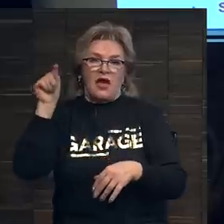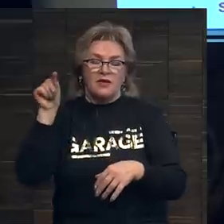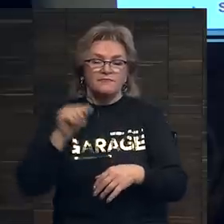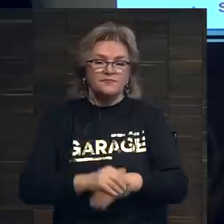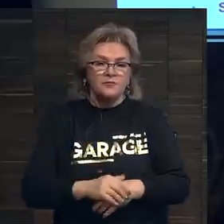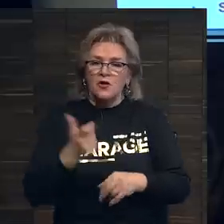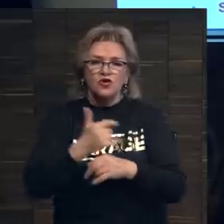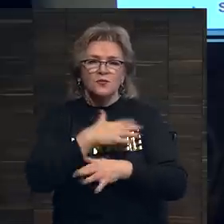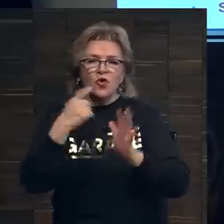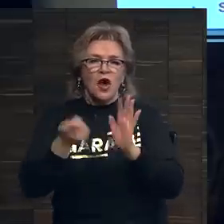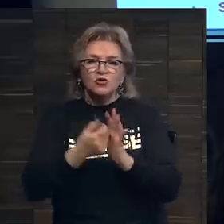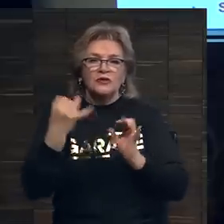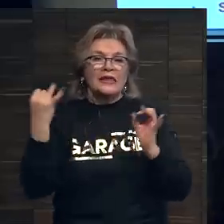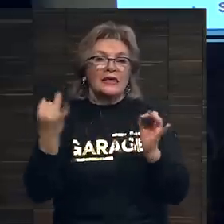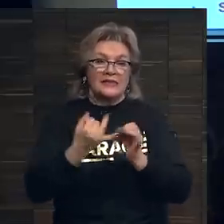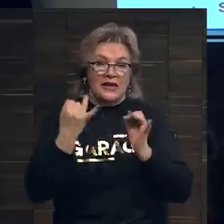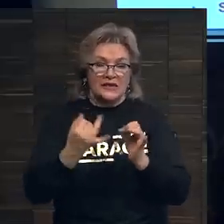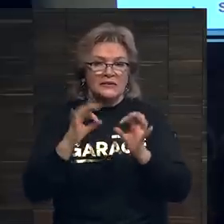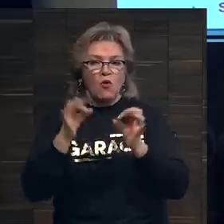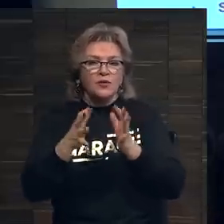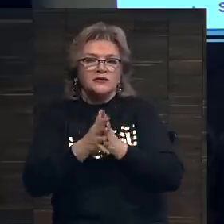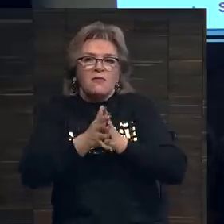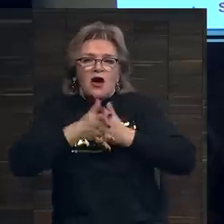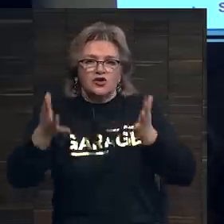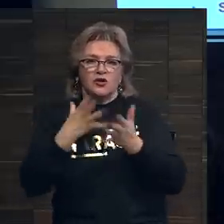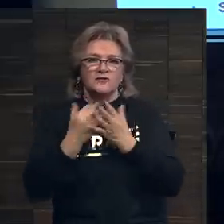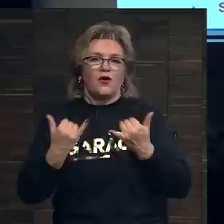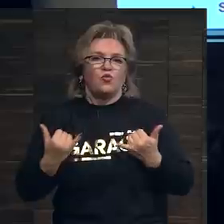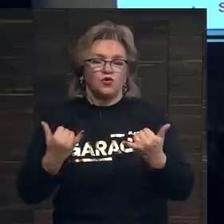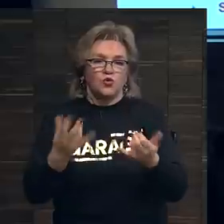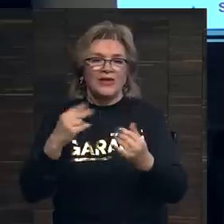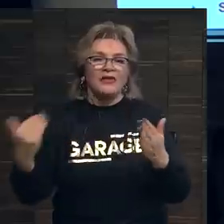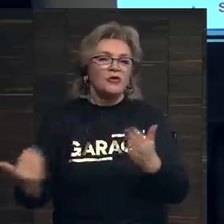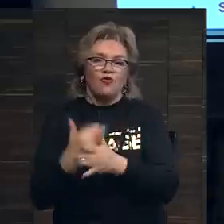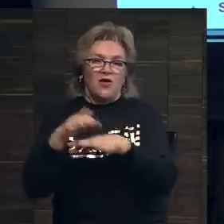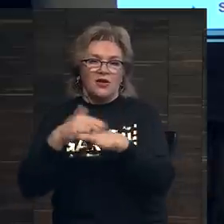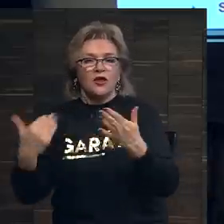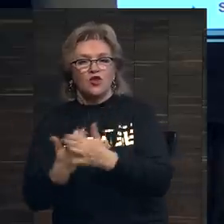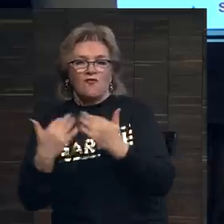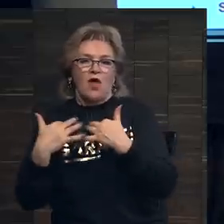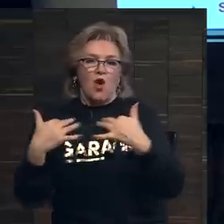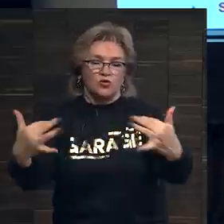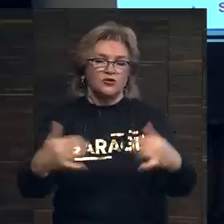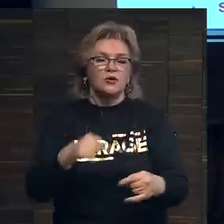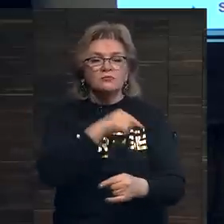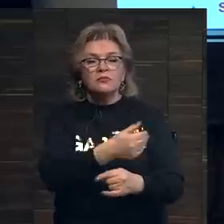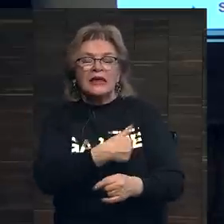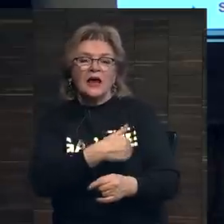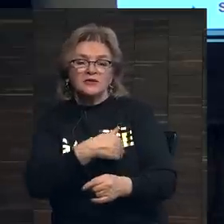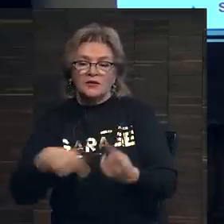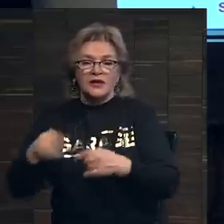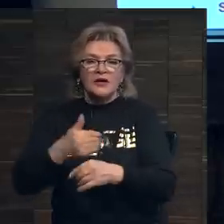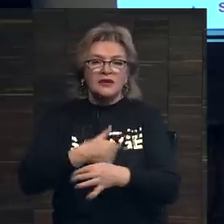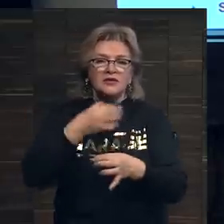и очень многие аукционы интересным образом расширяют свои услуги на новые рынки, на новой аудитории. Они хотят